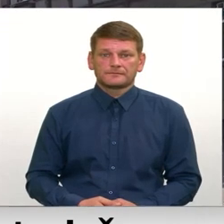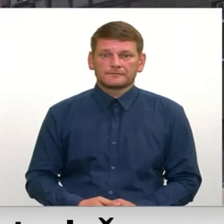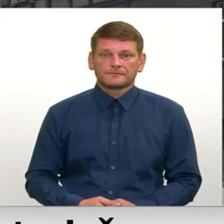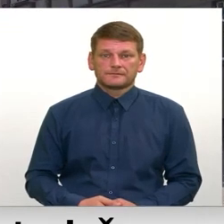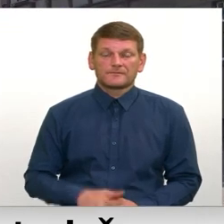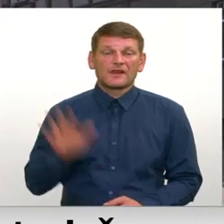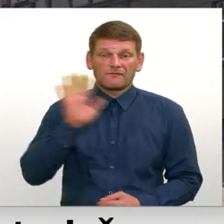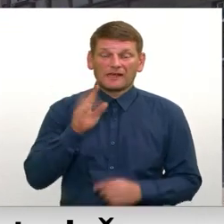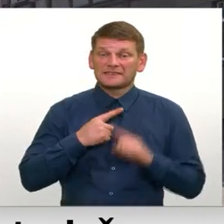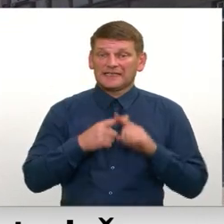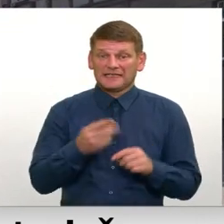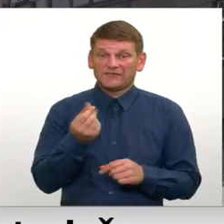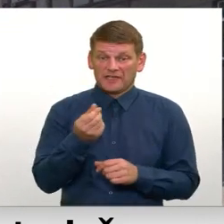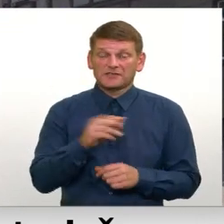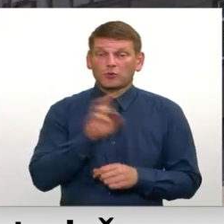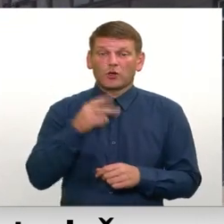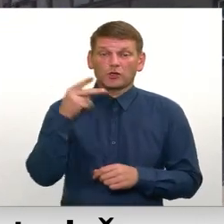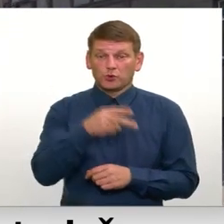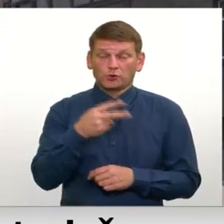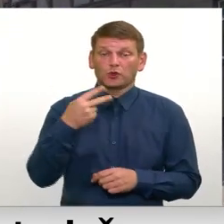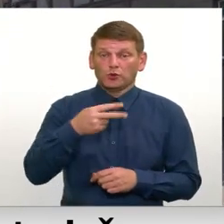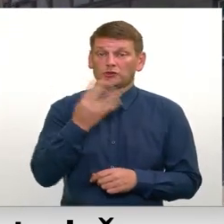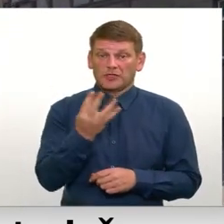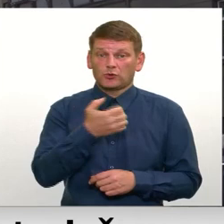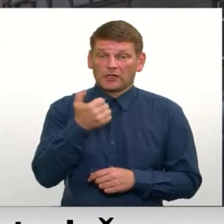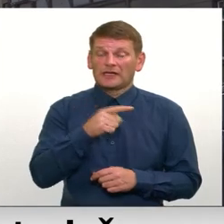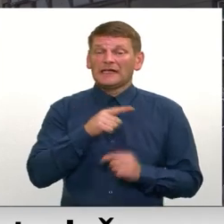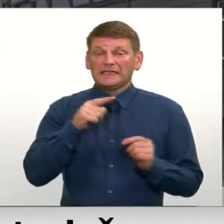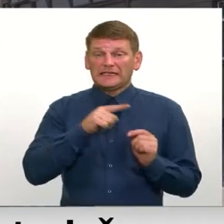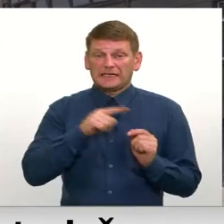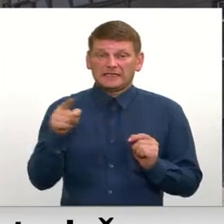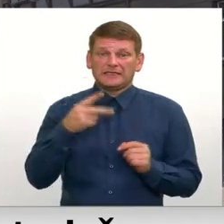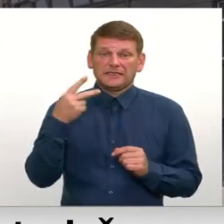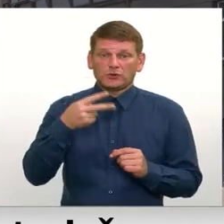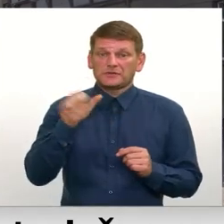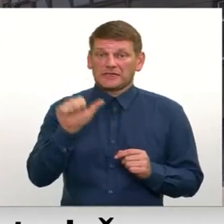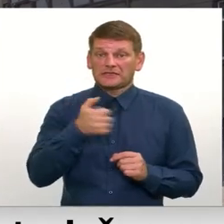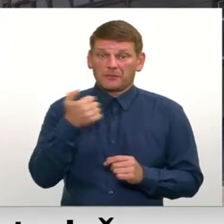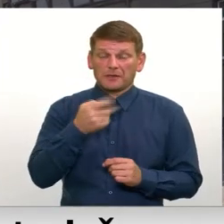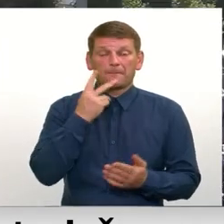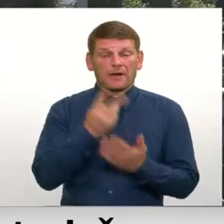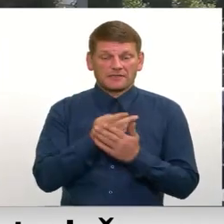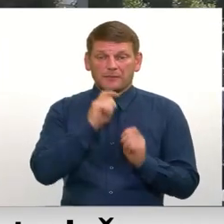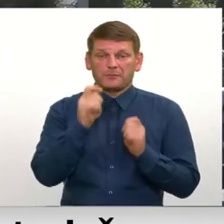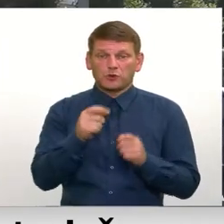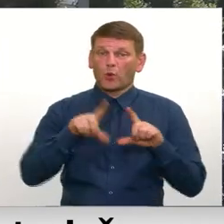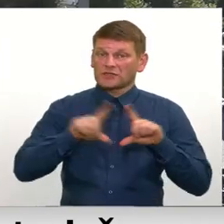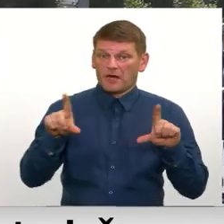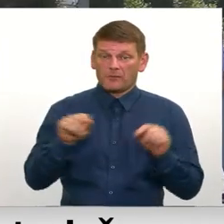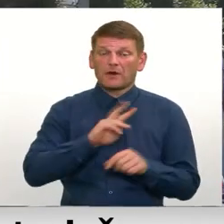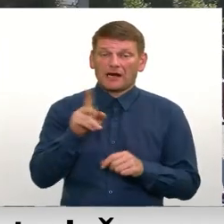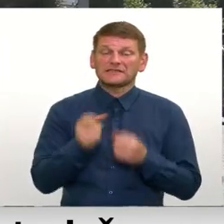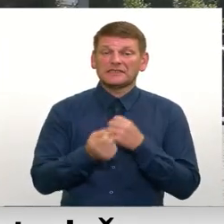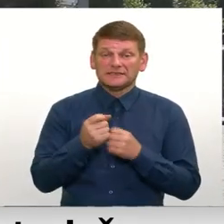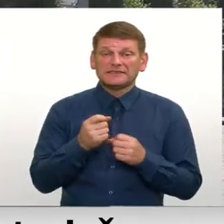Valsts līdzfinansējumu no 2024. līdz 2028. gadam paradzēts piešķirt uzņēmumiem, kas